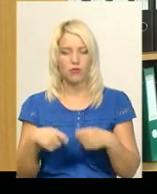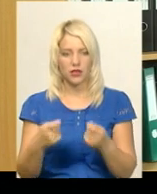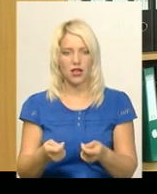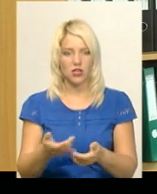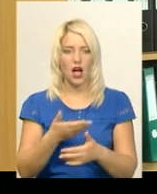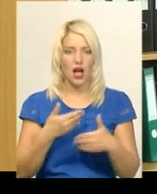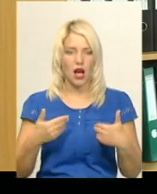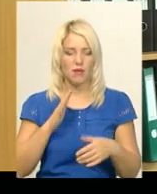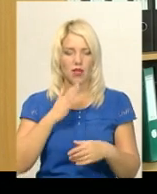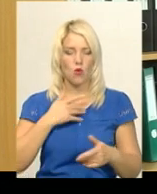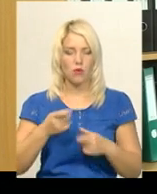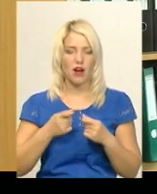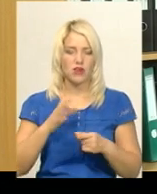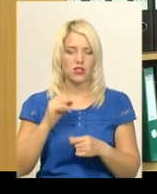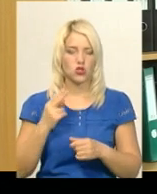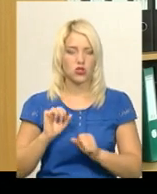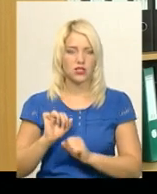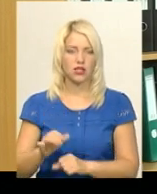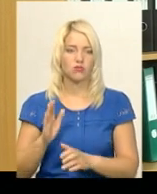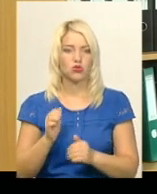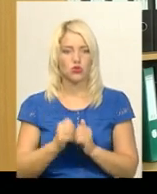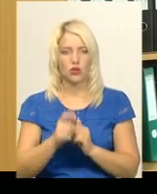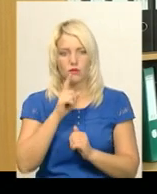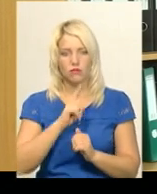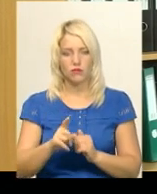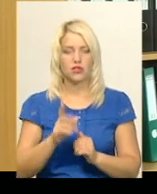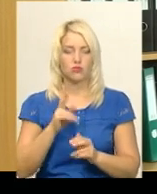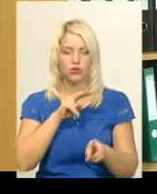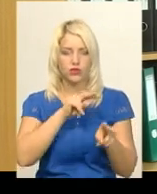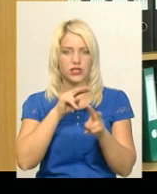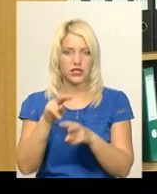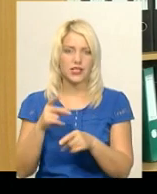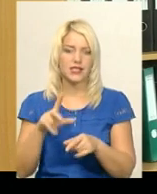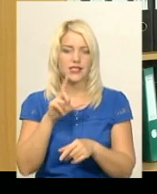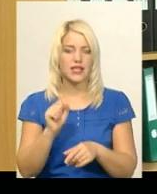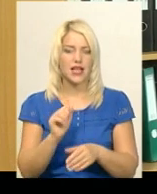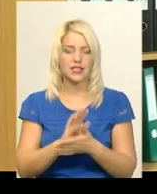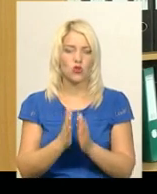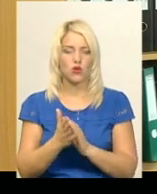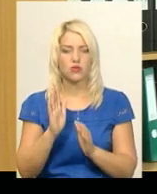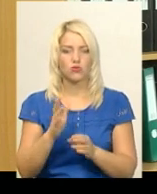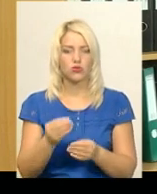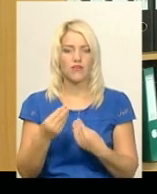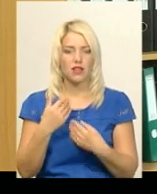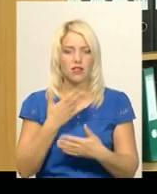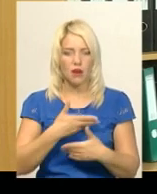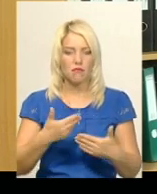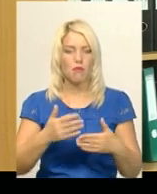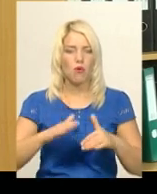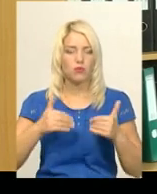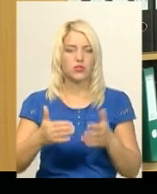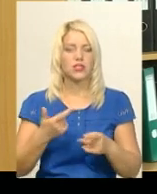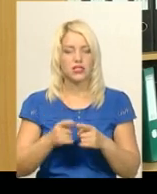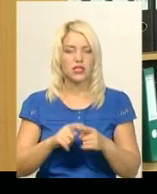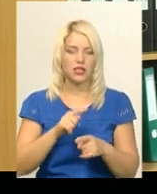в управління нашої соцзахисту населення, будуть щомісячно до 5 числа моніторити ситуацію, подавати нам пропозиції, і таким матерям, яких по